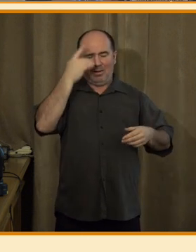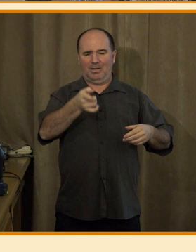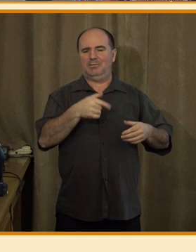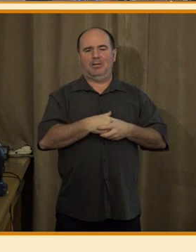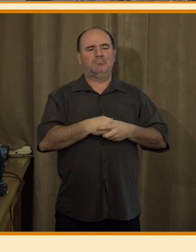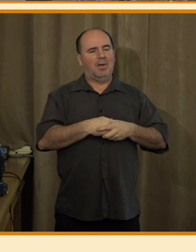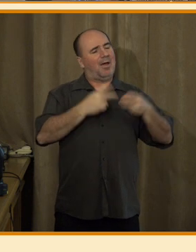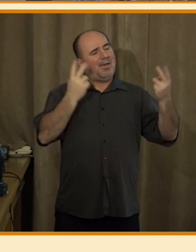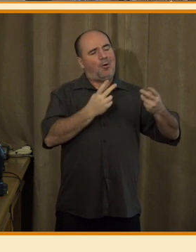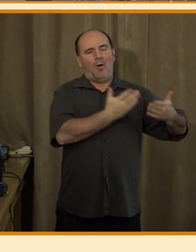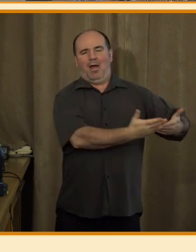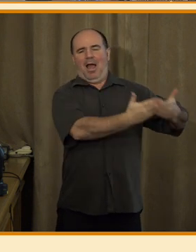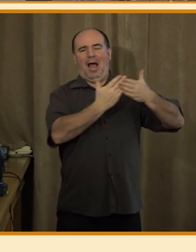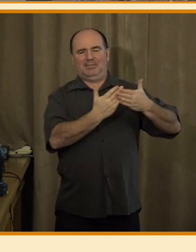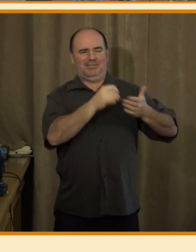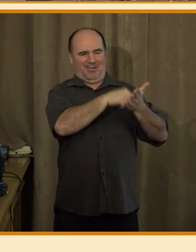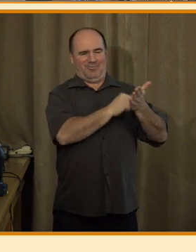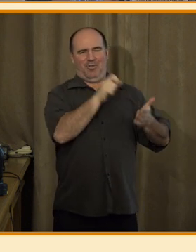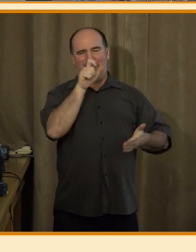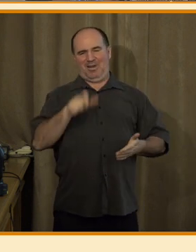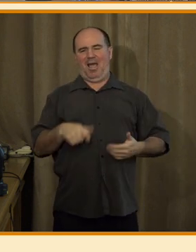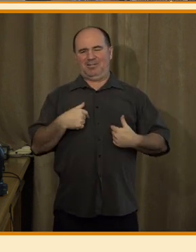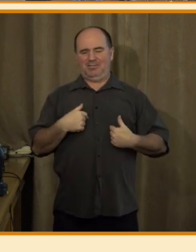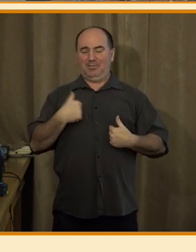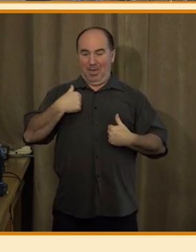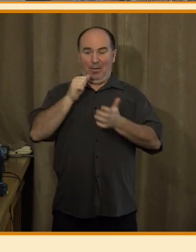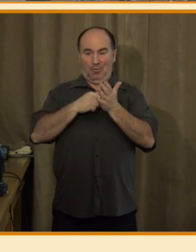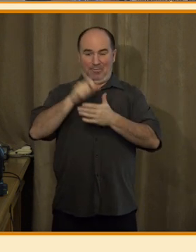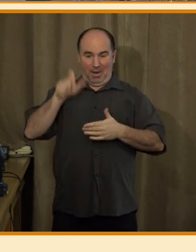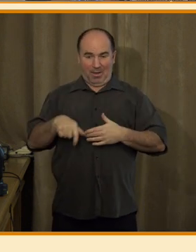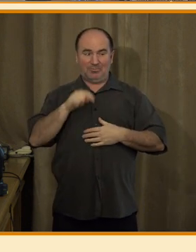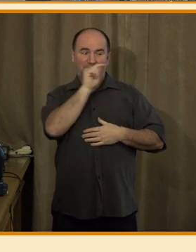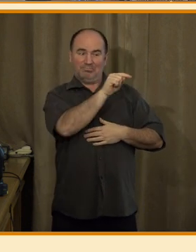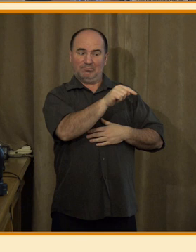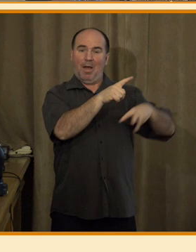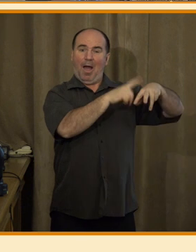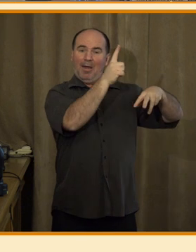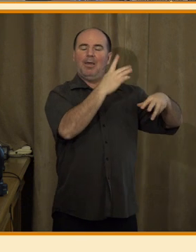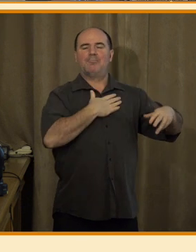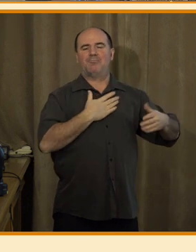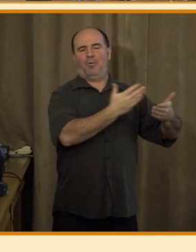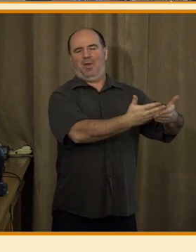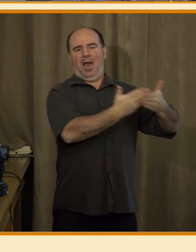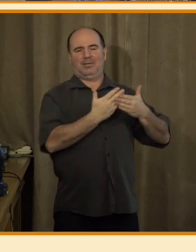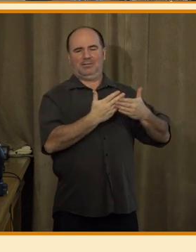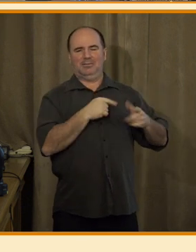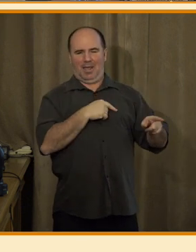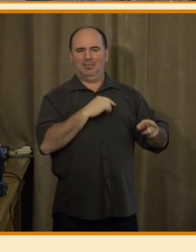Bez pochyby to množství jako využití se bude zvedat s tím, jak se budou nástroje dál vyvíjet.